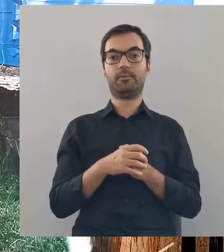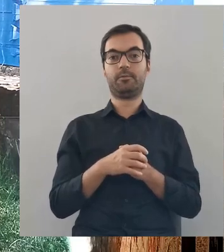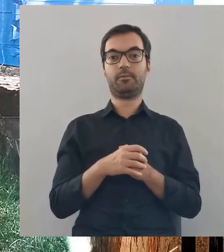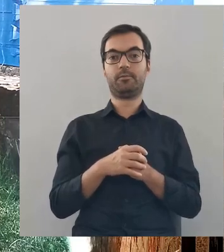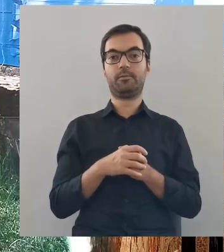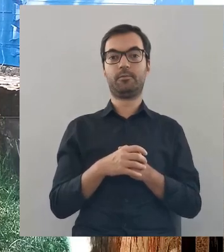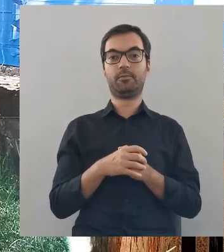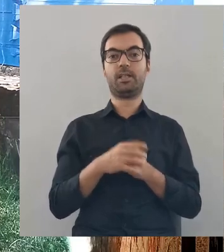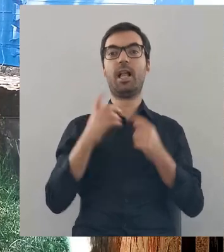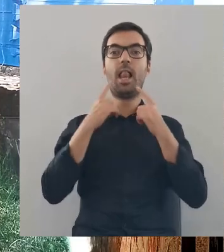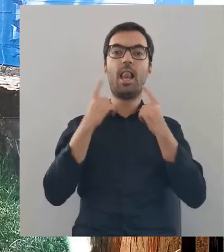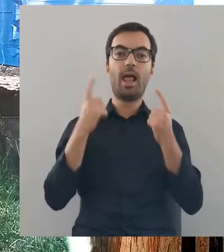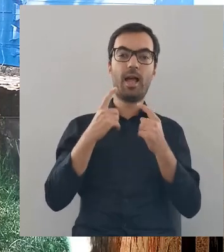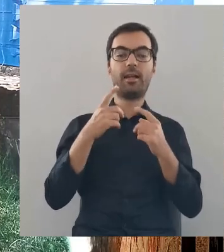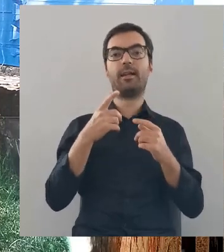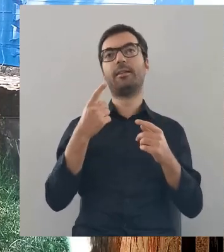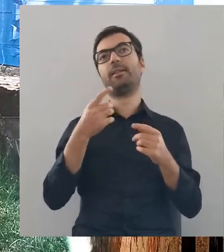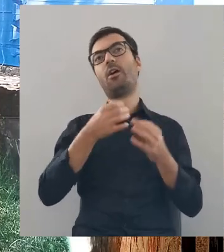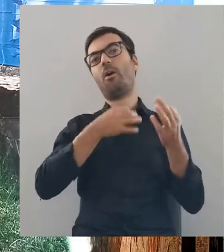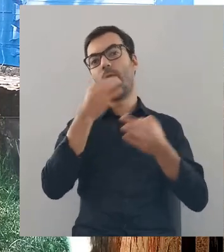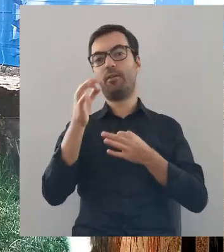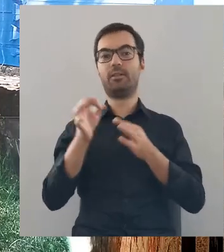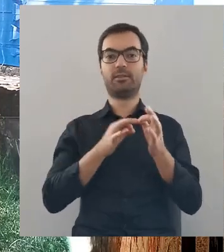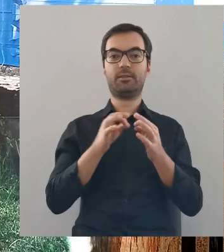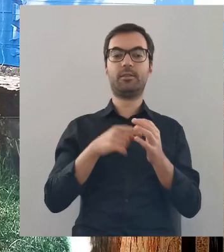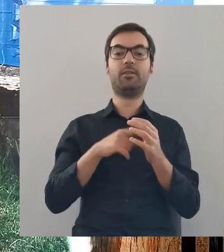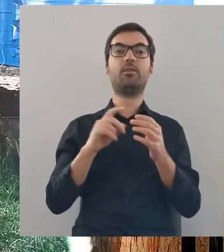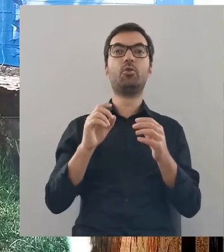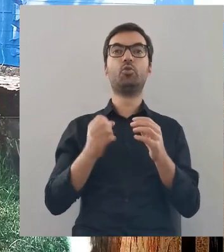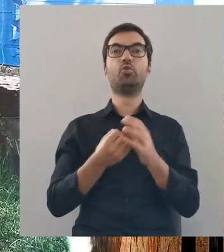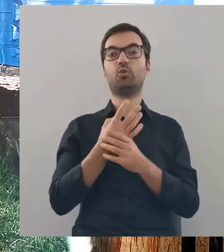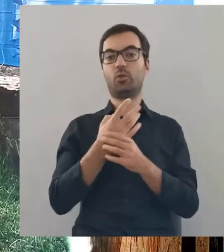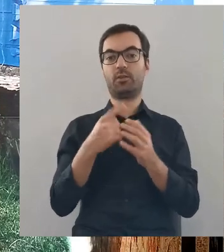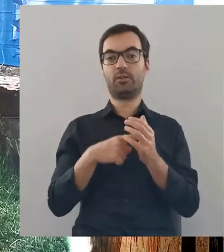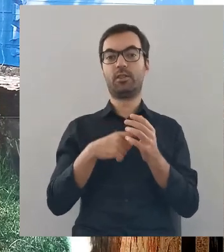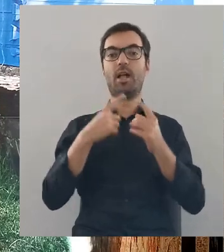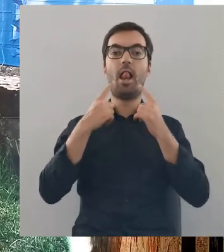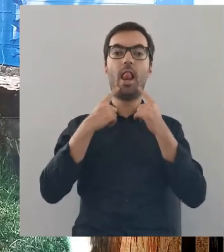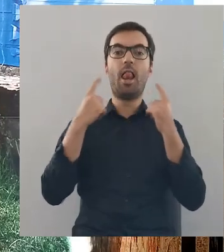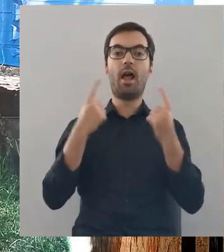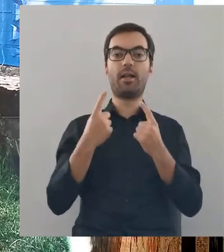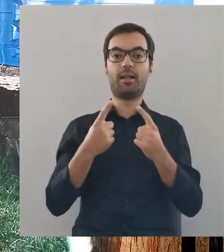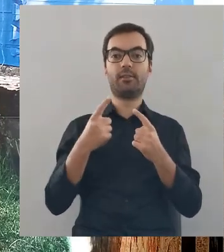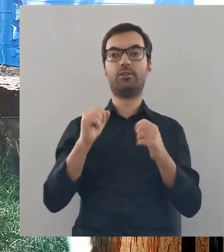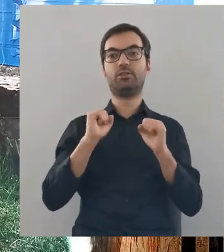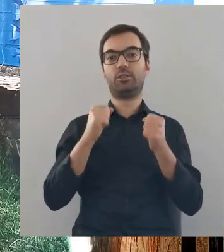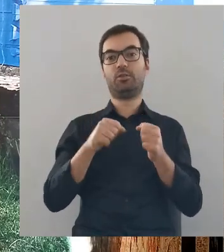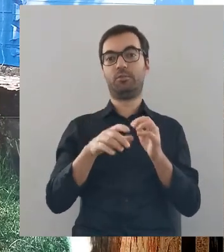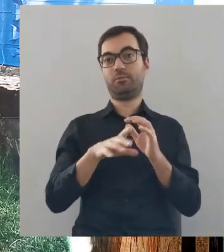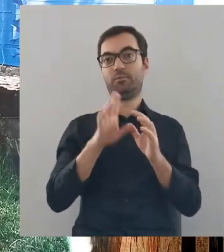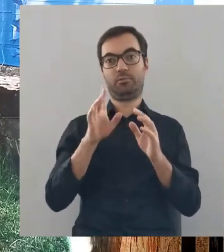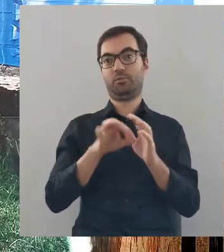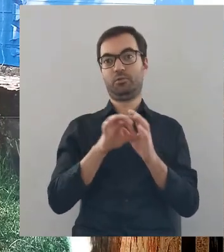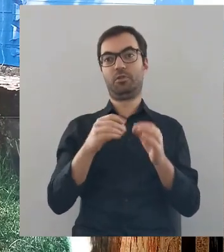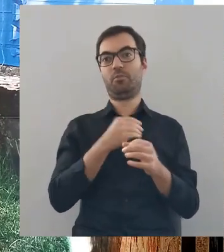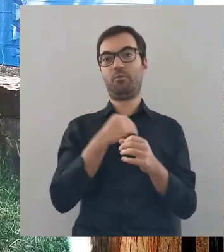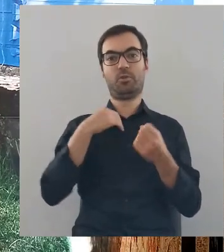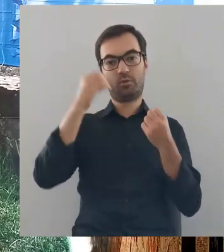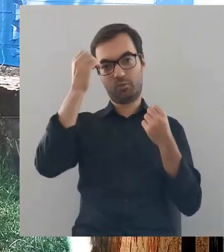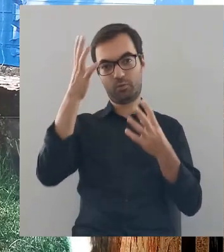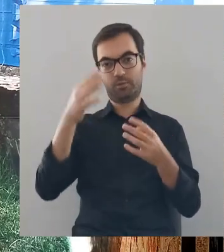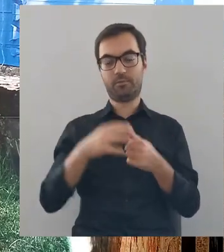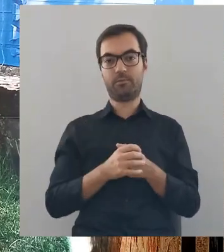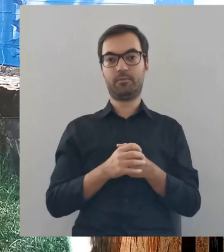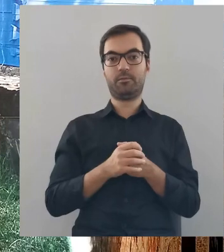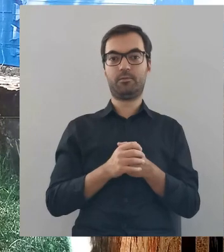z takich legend, mitów, opowieści wzięły się też legendy, które funkcjonują także w